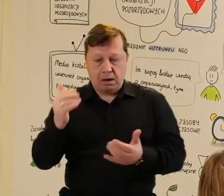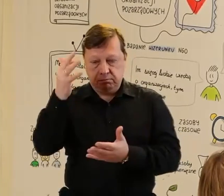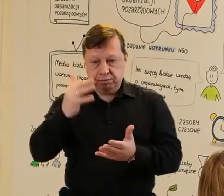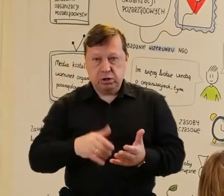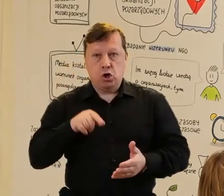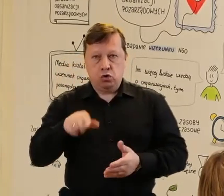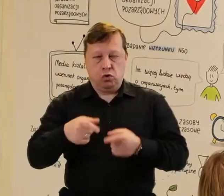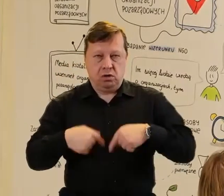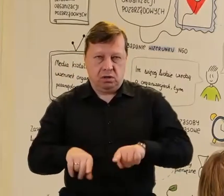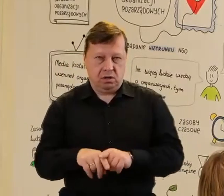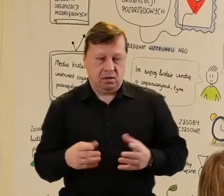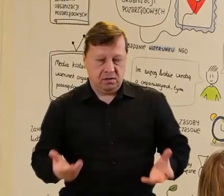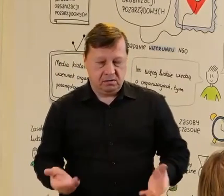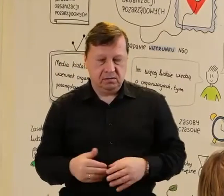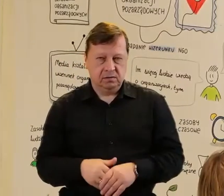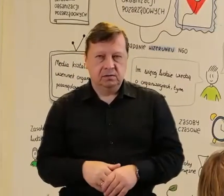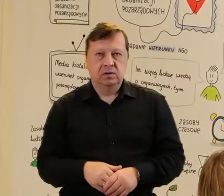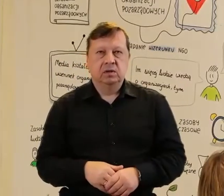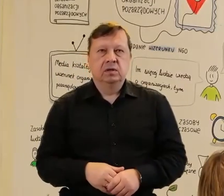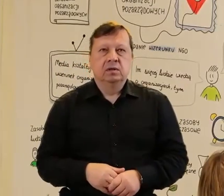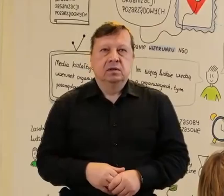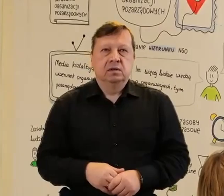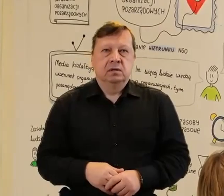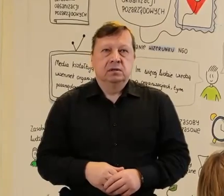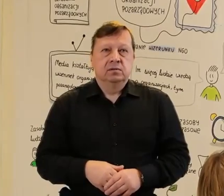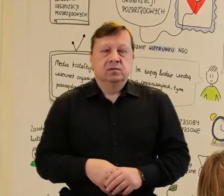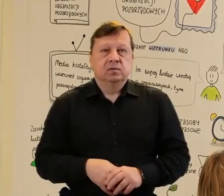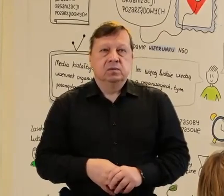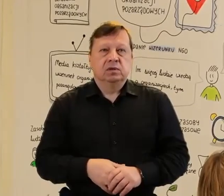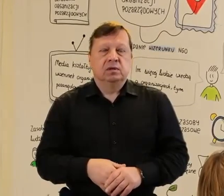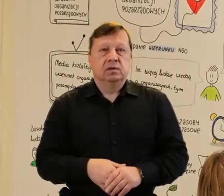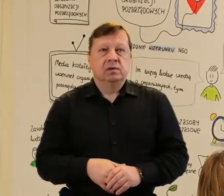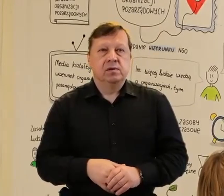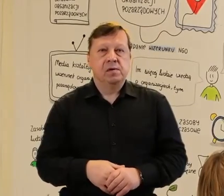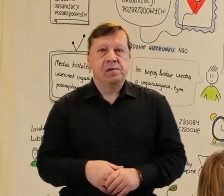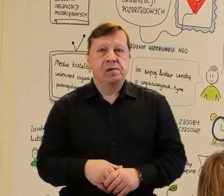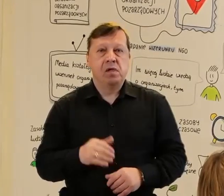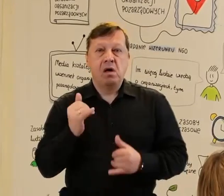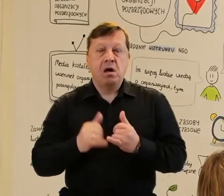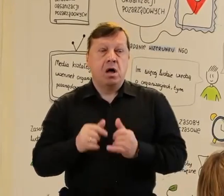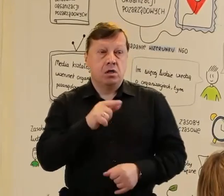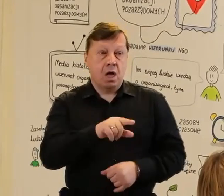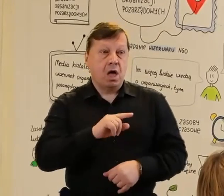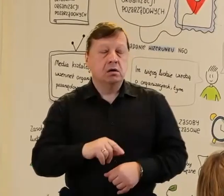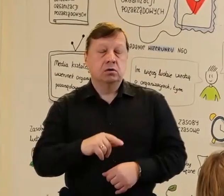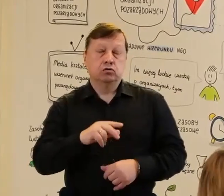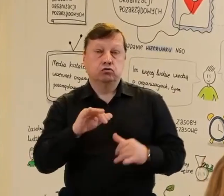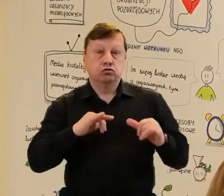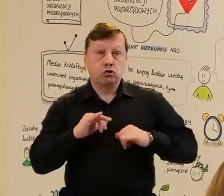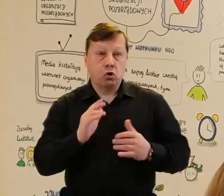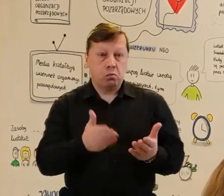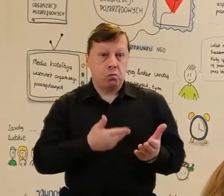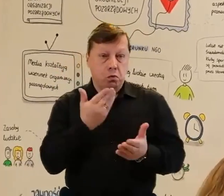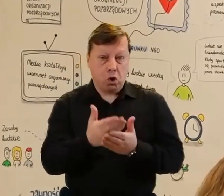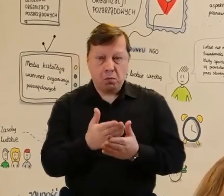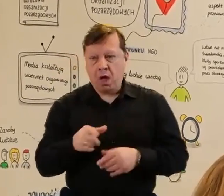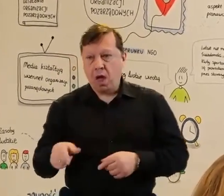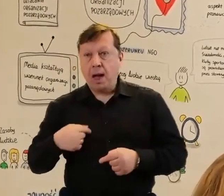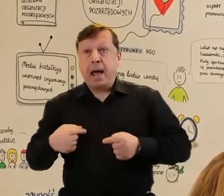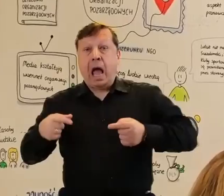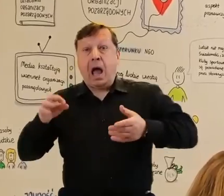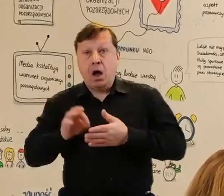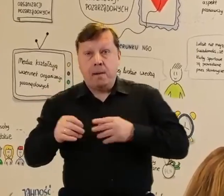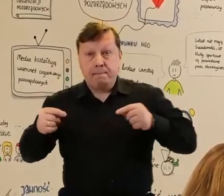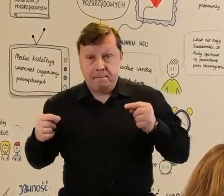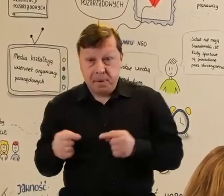realizować. Jeżeli przypadkiem to się koreluje z tym, co administracja proponuje, możemy współdziałać. ale my